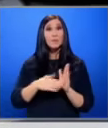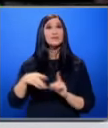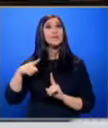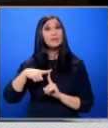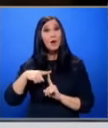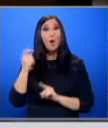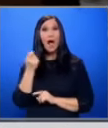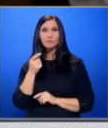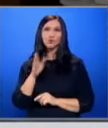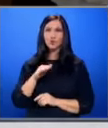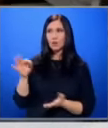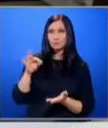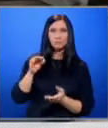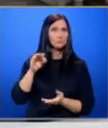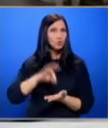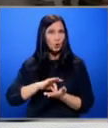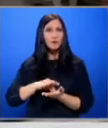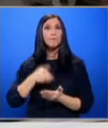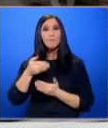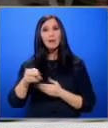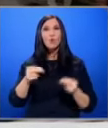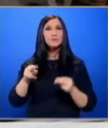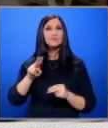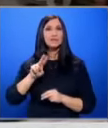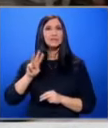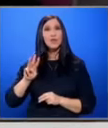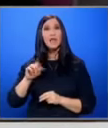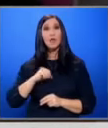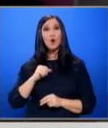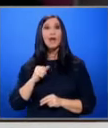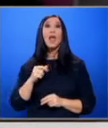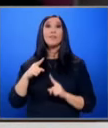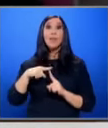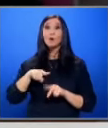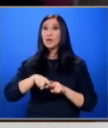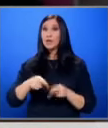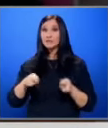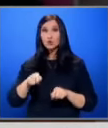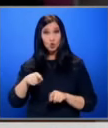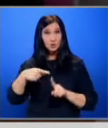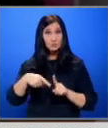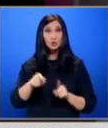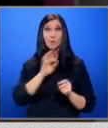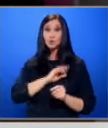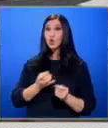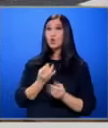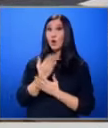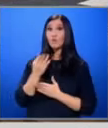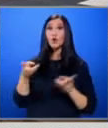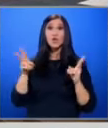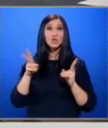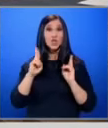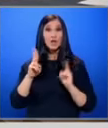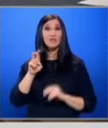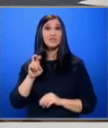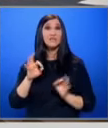още през август, но ще се яви пред комисията на 23 януари. Телкът на Илия изтекал този месец. Ще получи ново решение чак на 20 февруари.